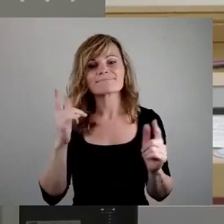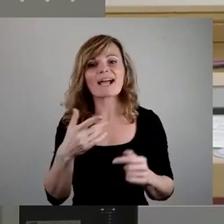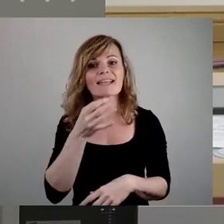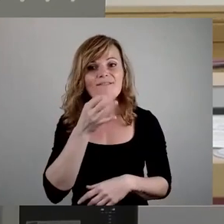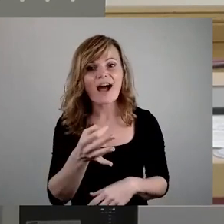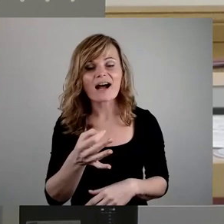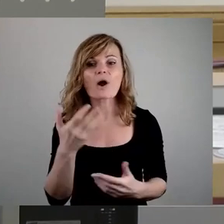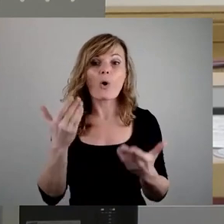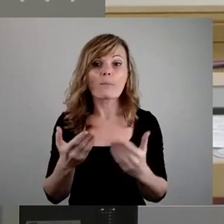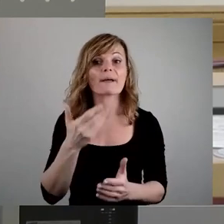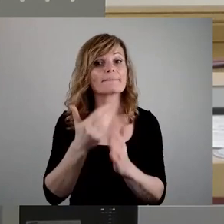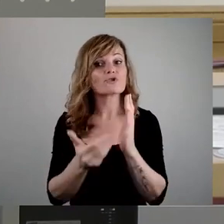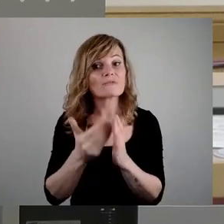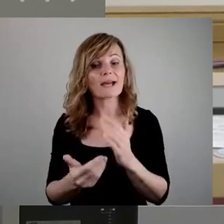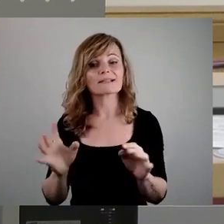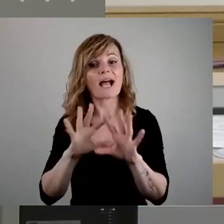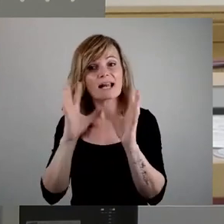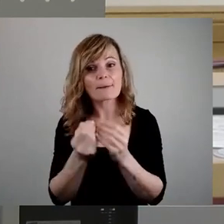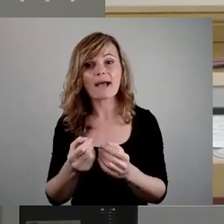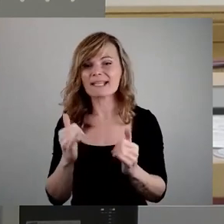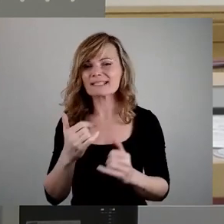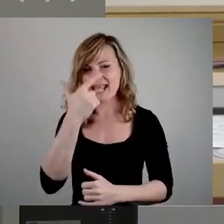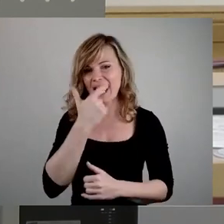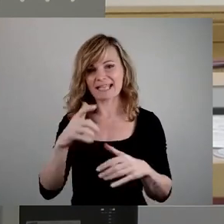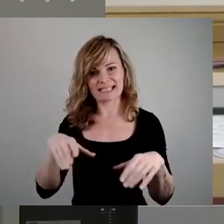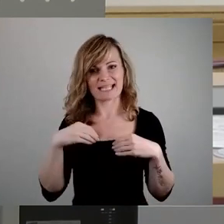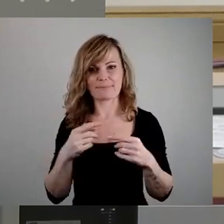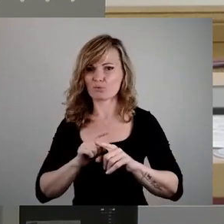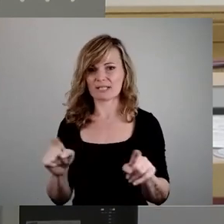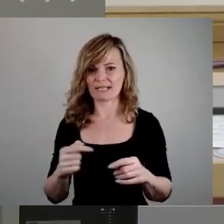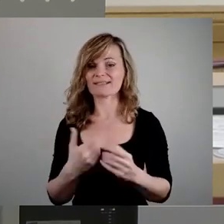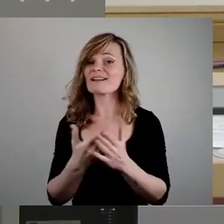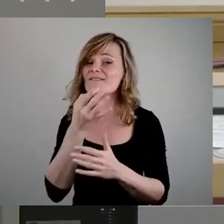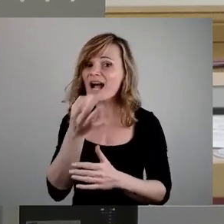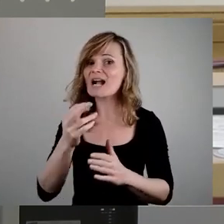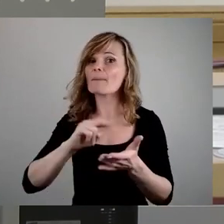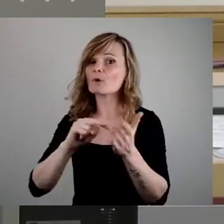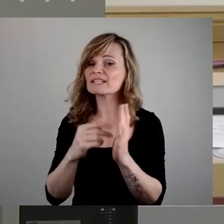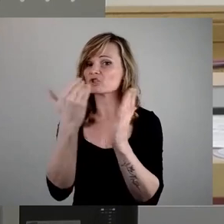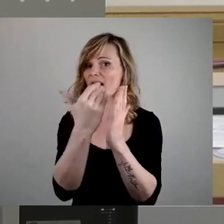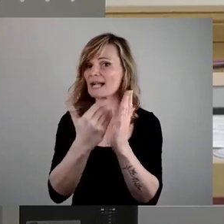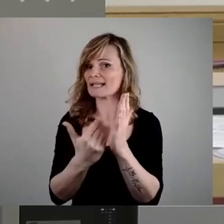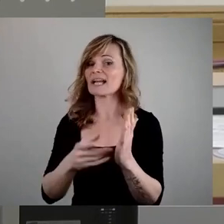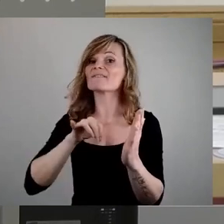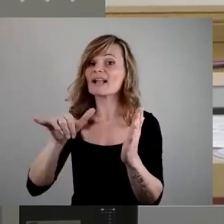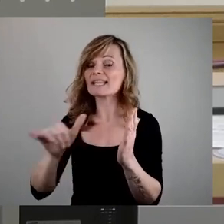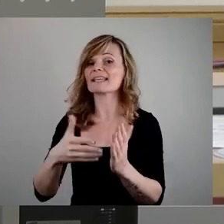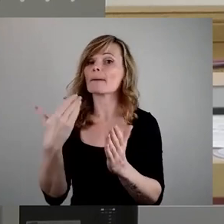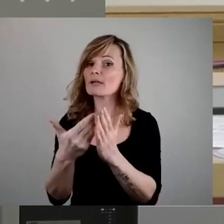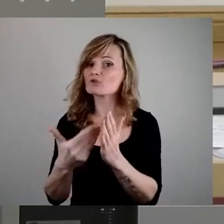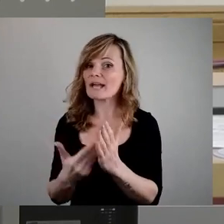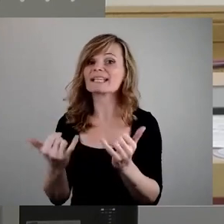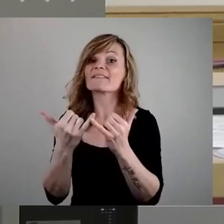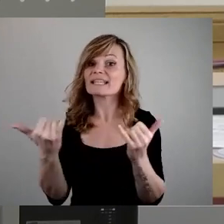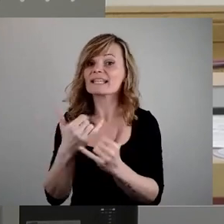ob man Beschwerden an sich ernst nimmt, sondern es ist eine Frage der politischen Agenda, welche Beschwerden man wie ernst nimmt